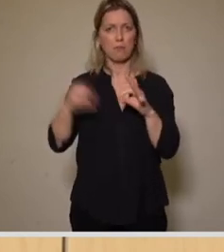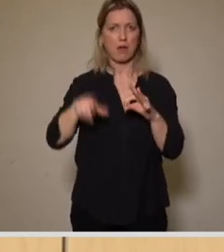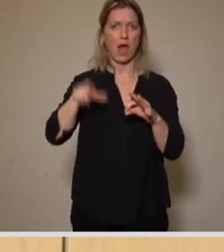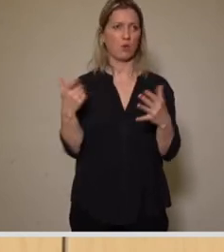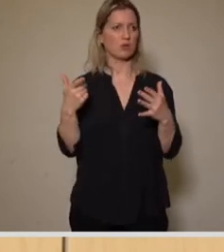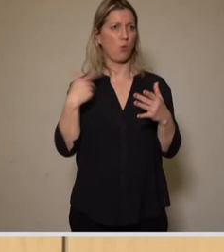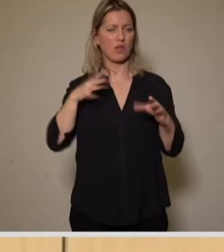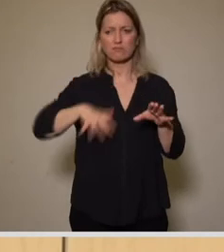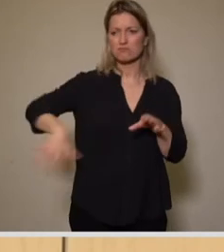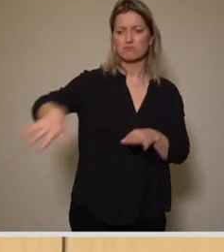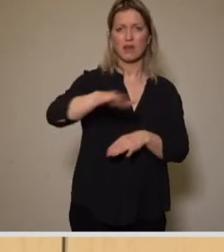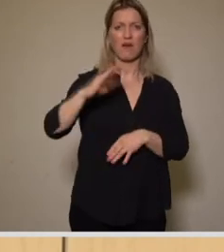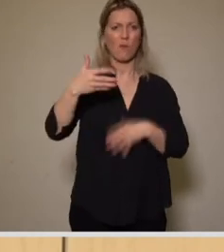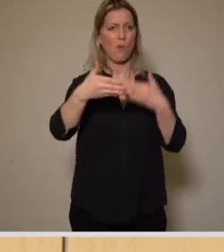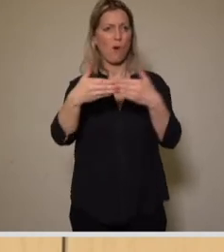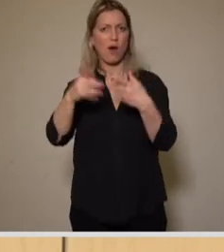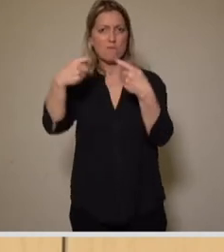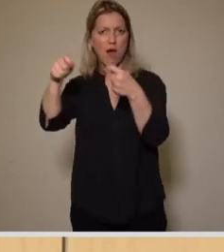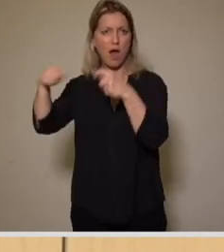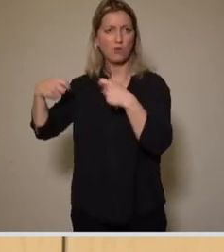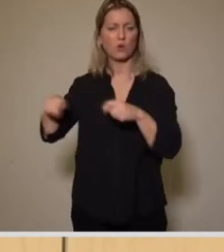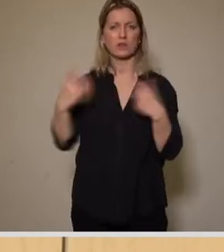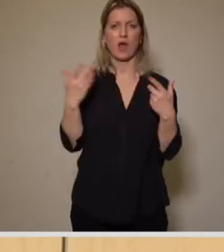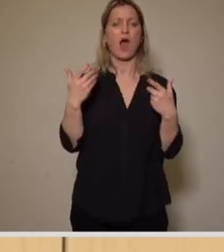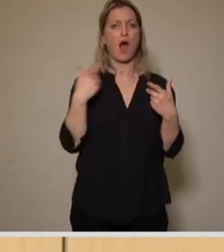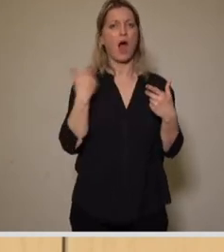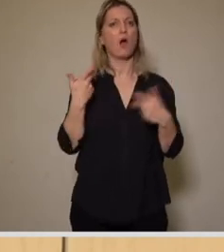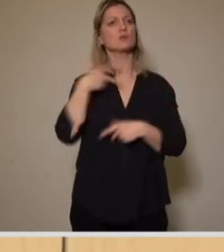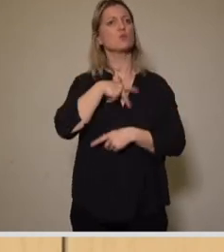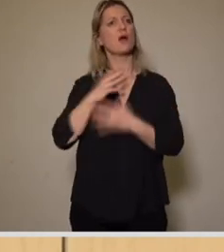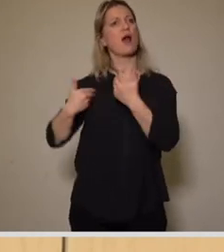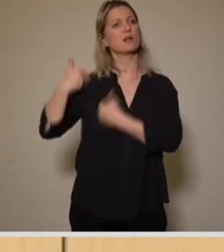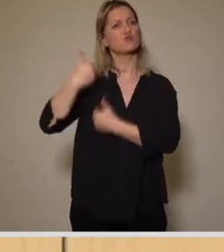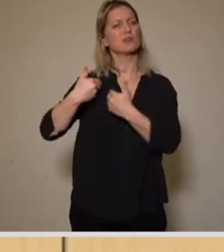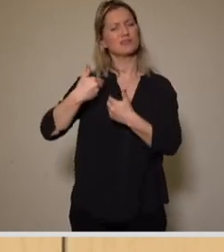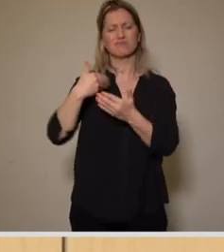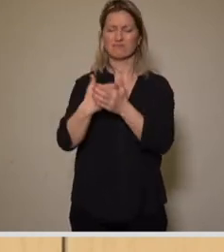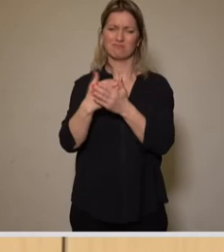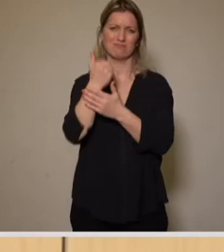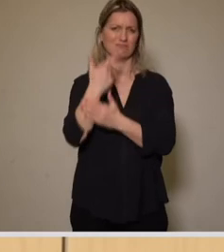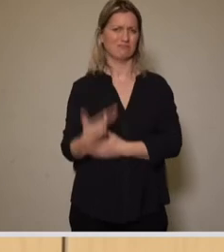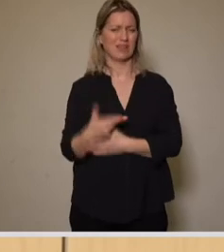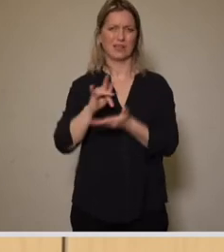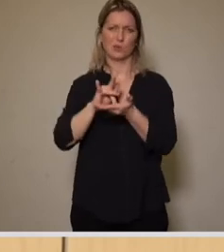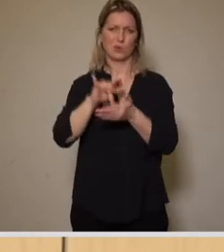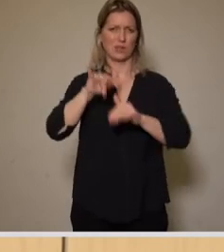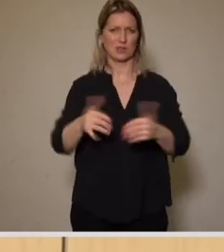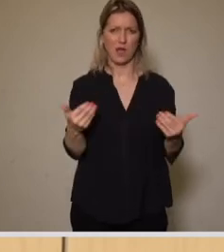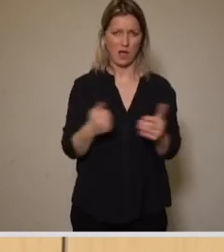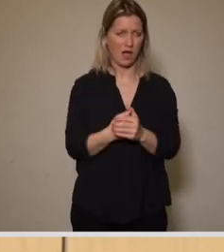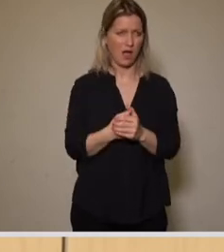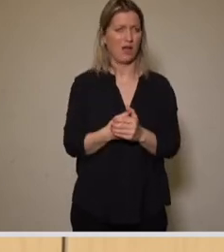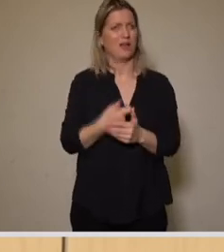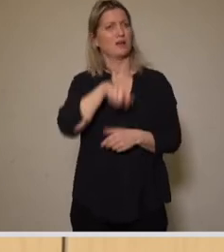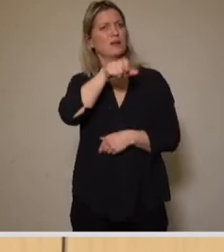Platzanlage, mit den Wohnbebauungen und eben auch sozialgeschichtliche Gründe. Das Bad als Zeugnis der Beförderung,